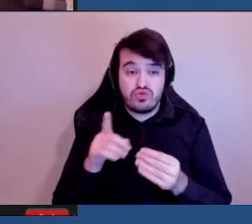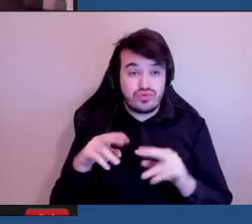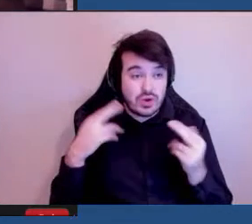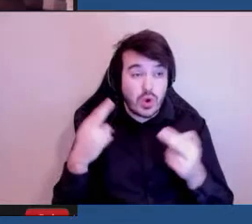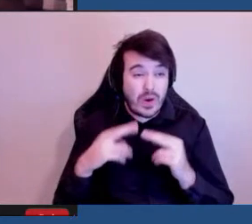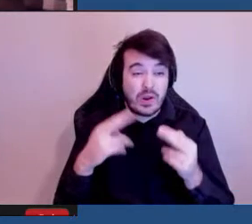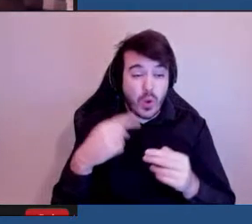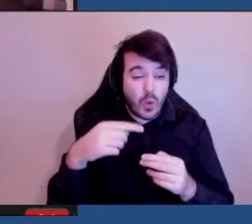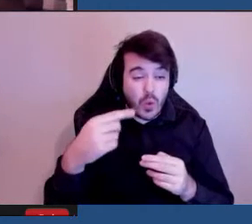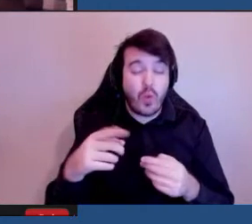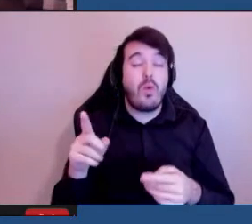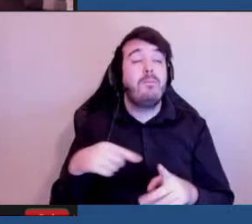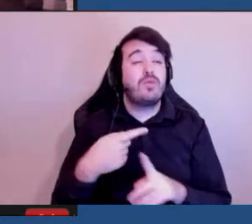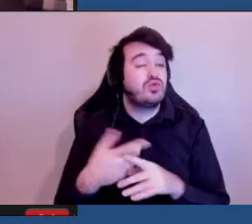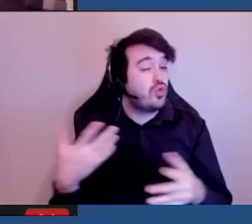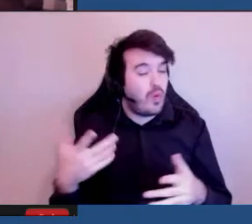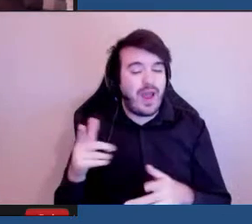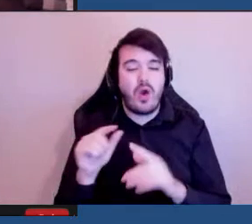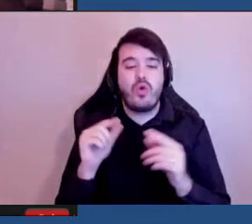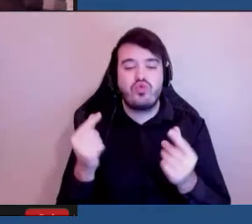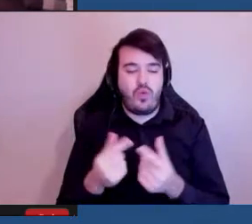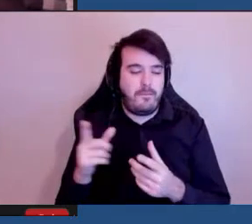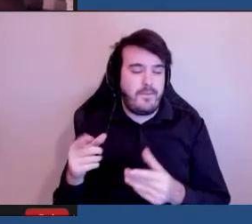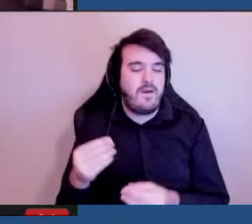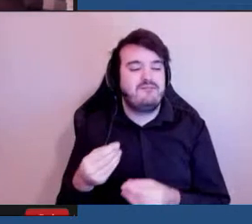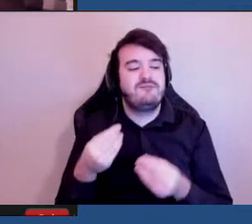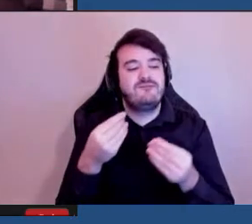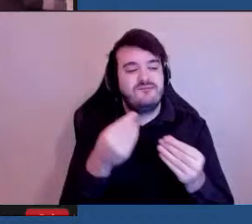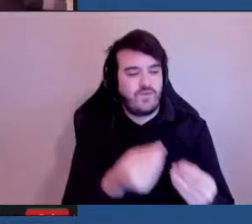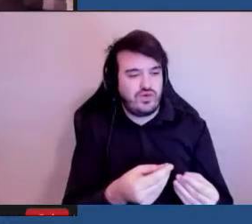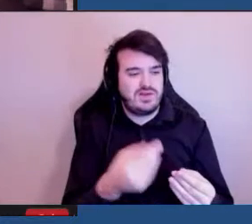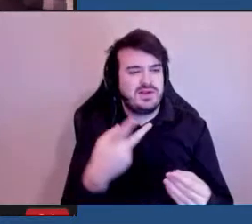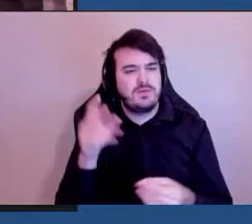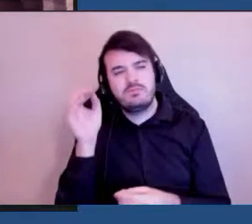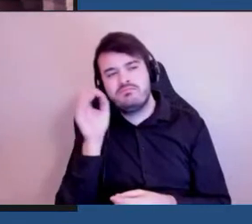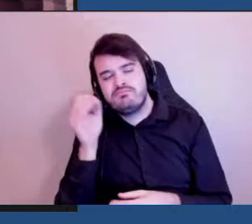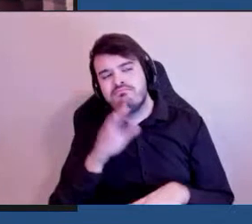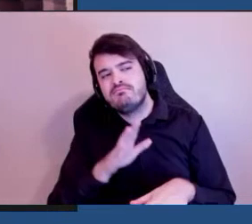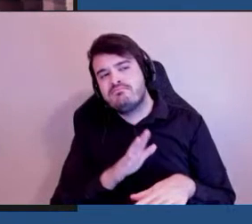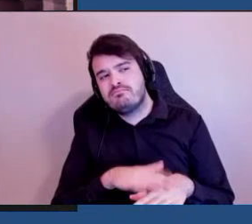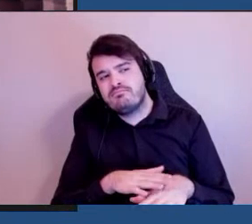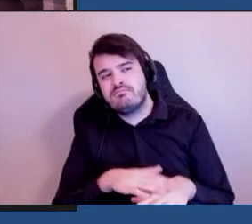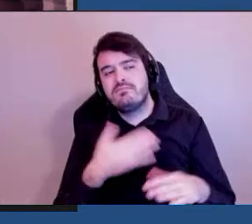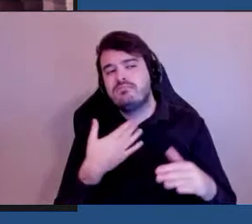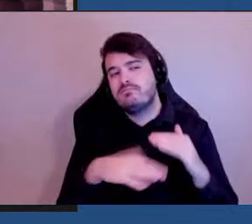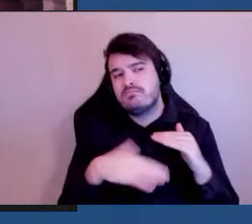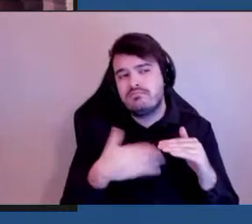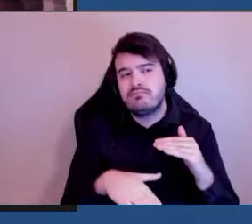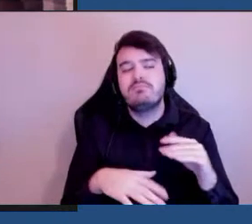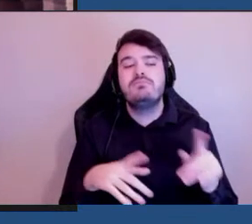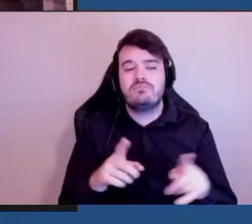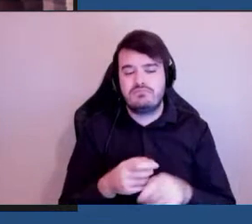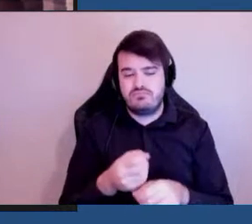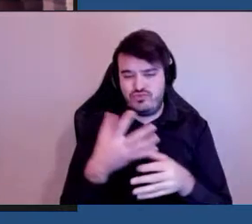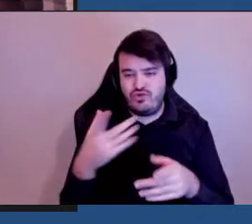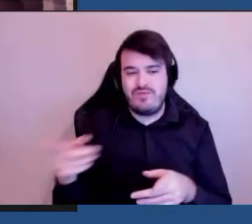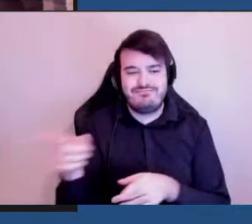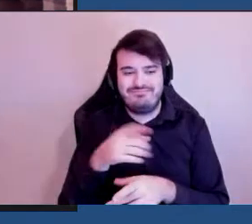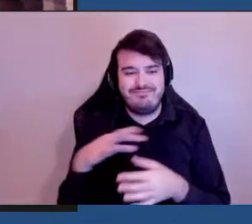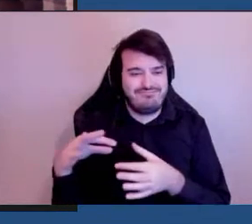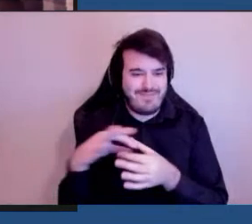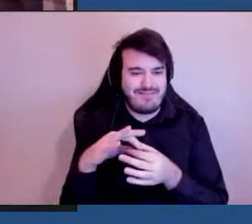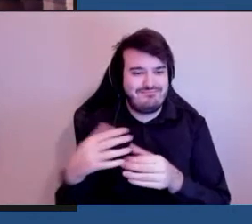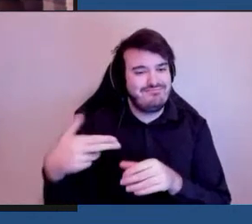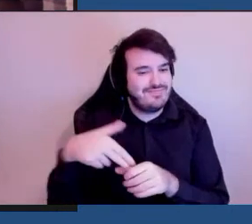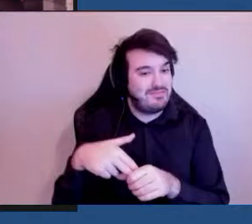fournit ses avis par courriel et bien des membres participent au groupe de